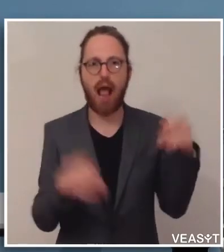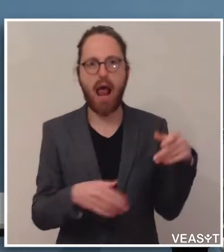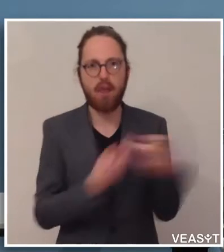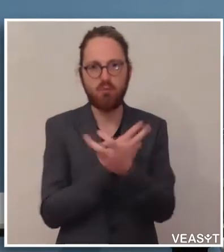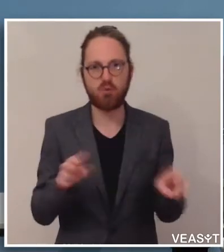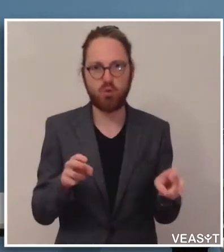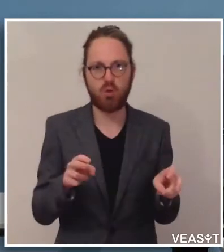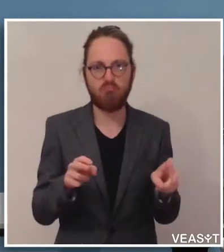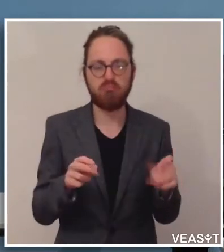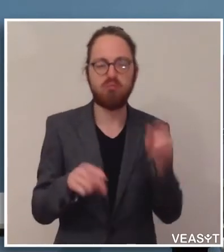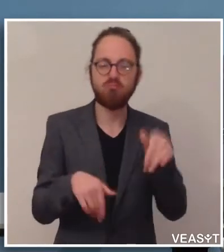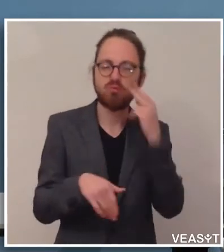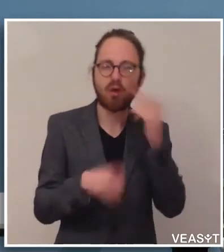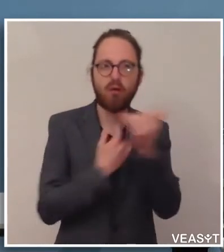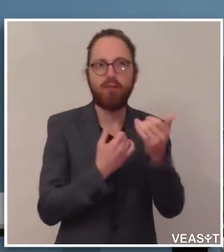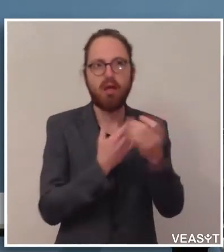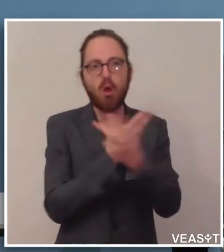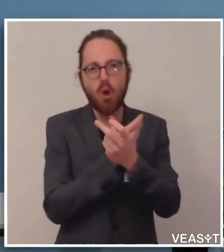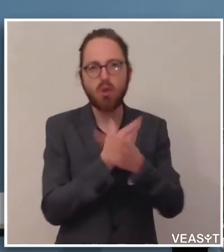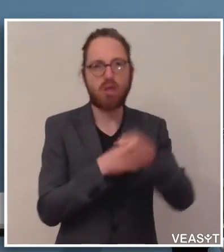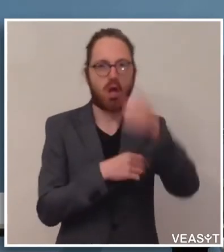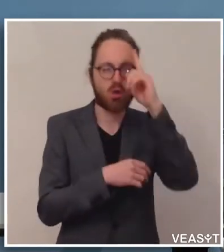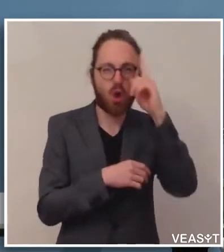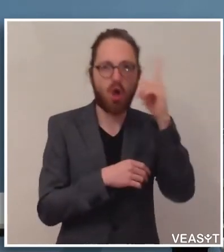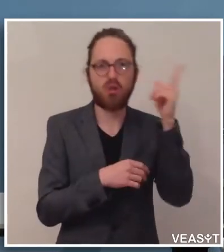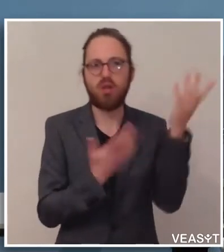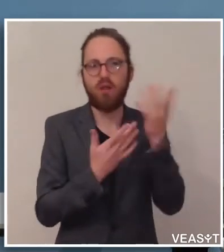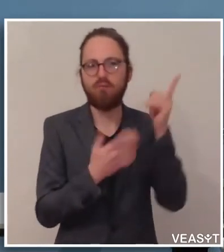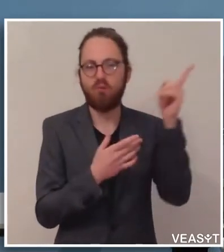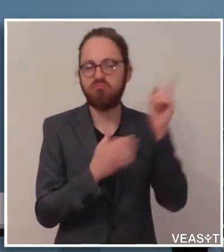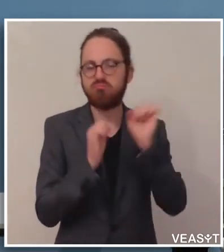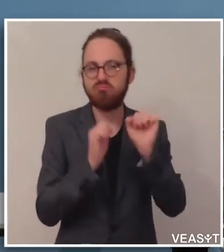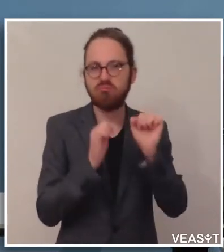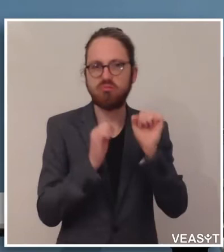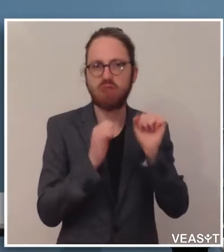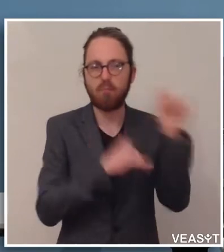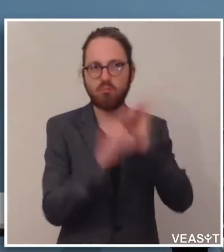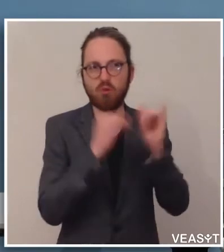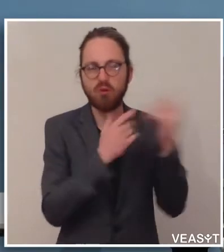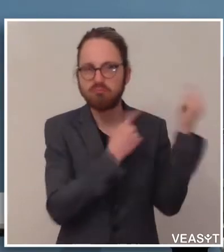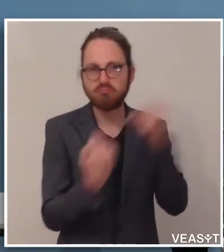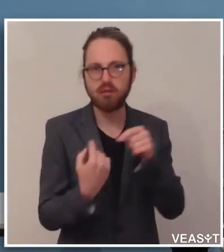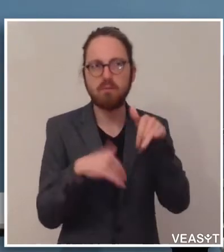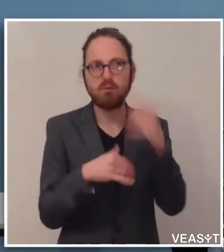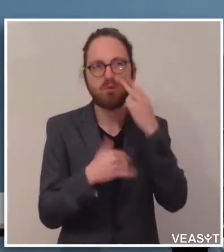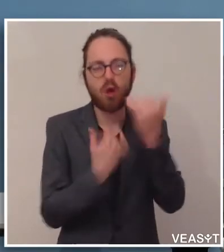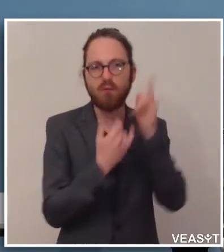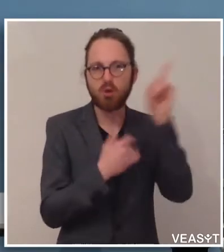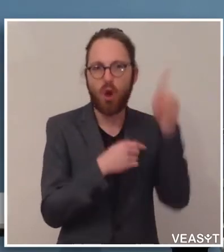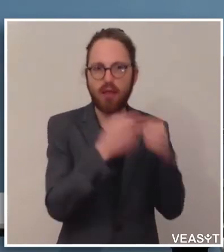Österreich, Deutschland, in den Kernmärkten unserer Tourismuswirtschaft und vor allem auch in der